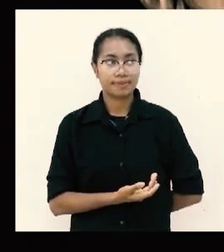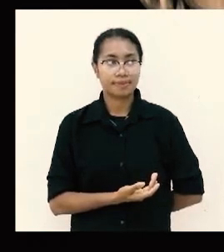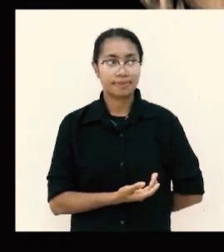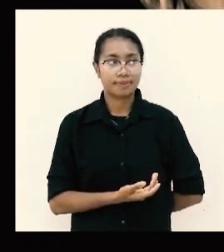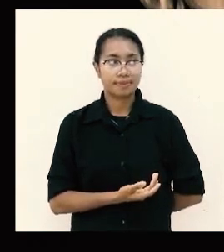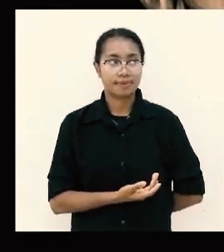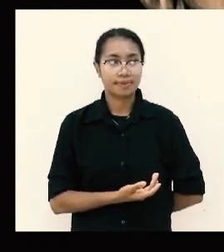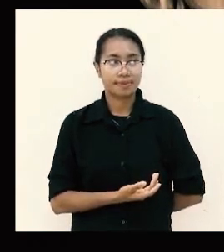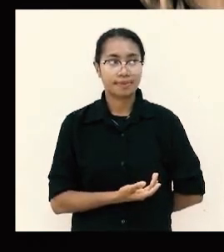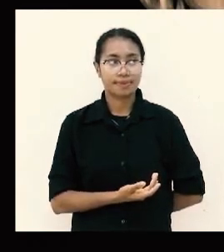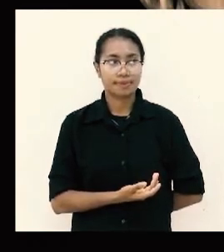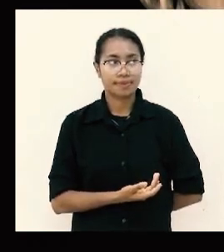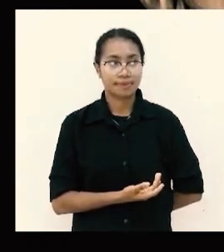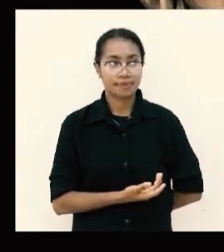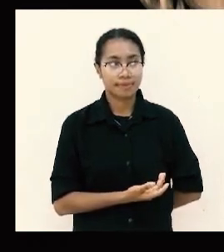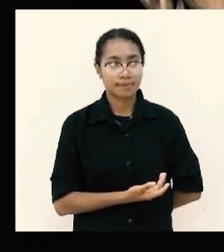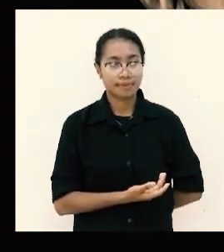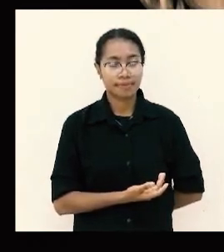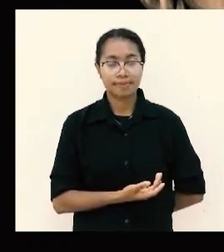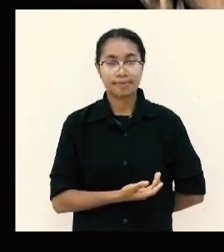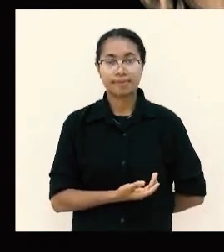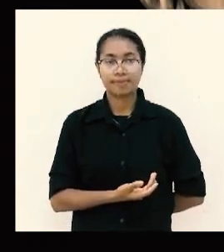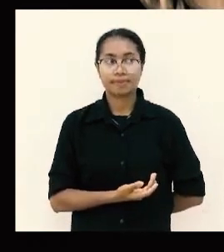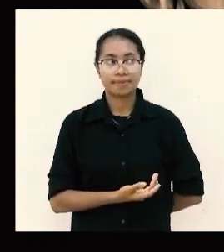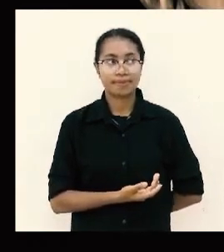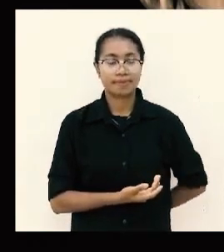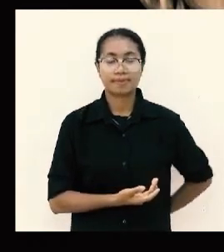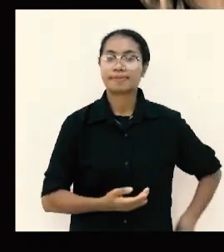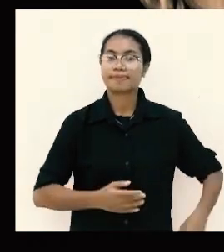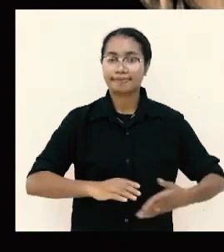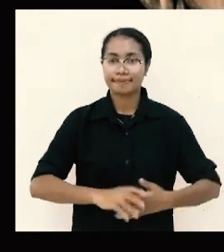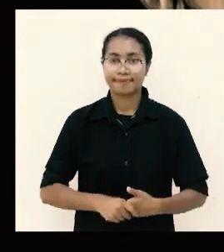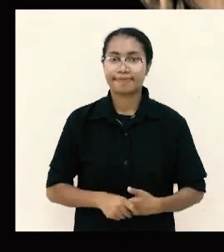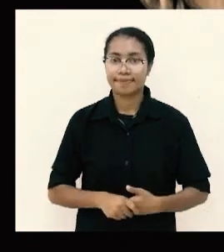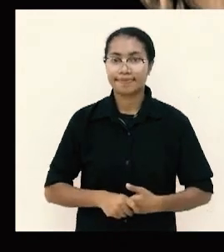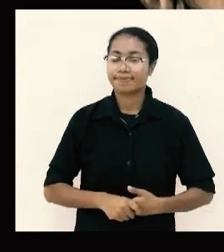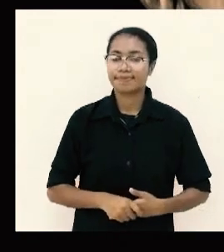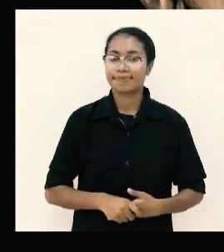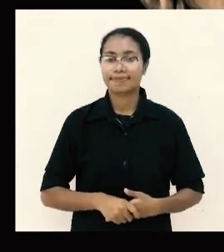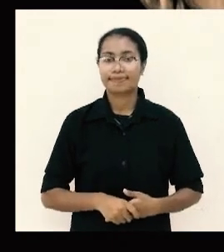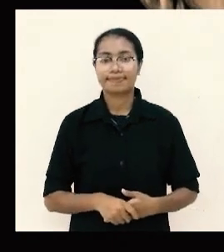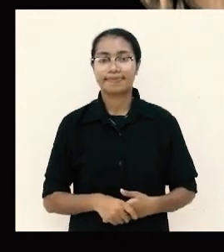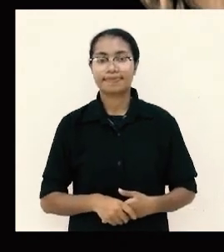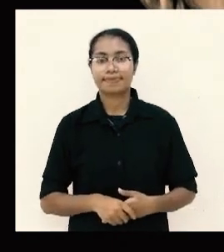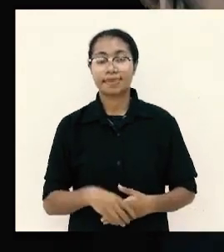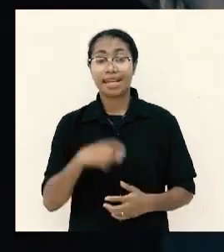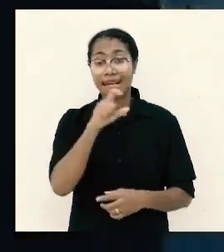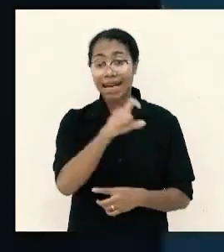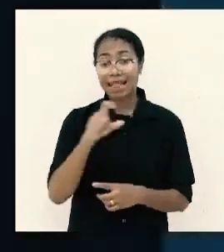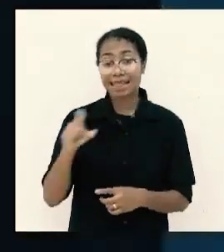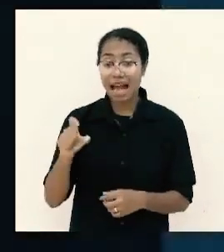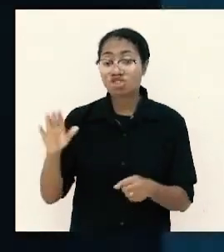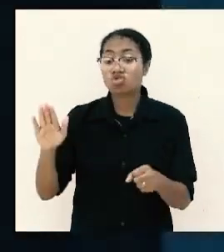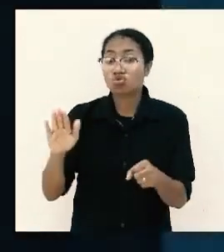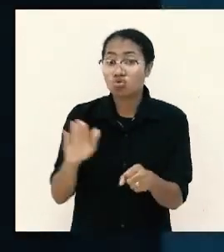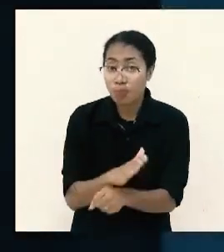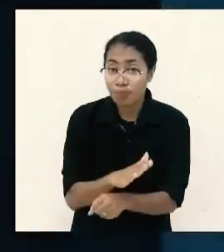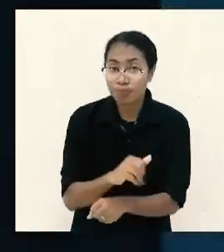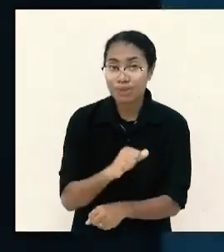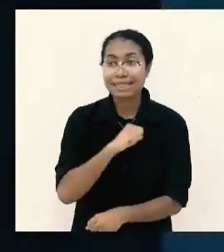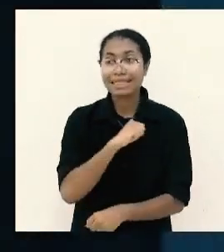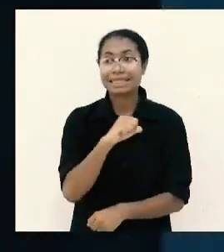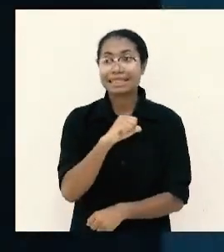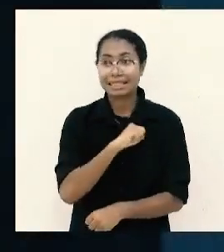mencukupkan diri dalam segala keadaan kata mencukupkan diri